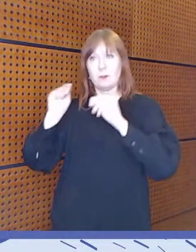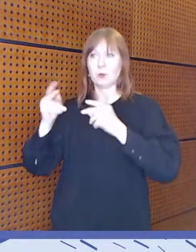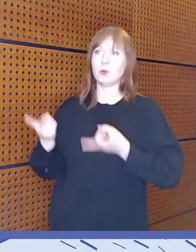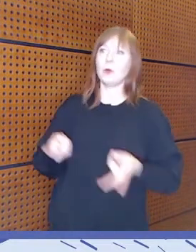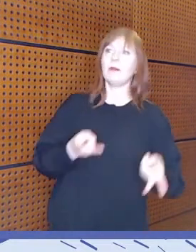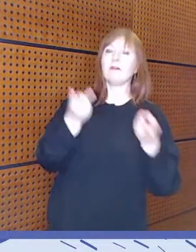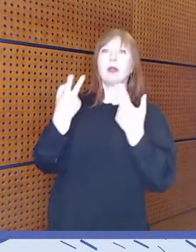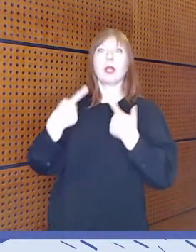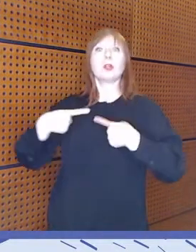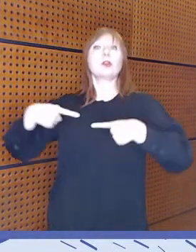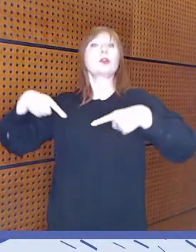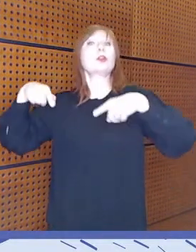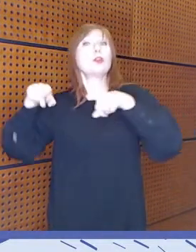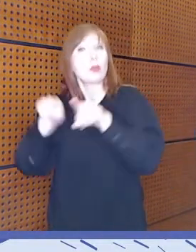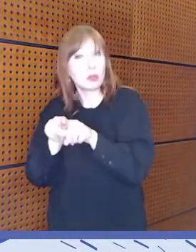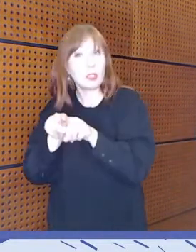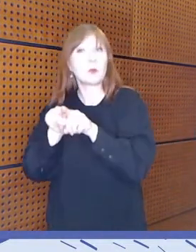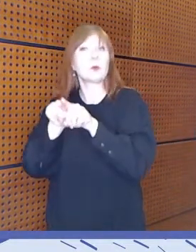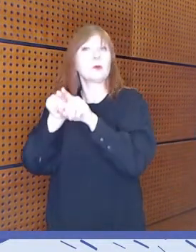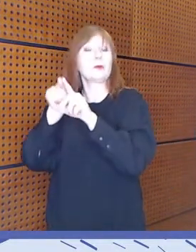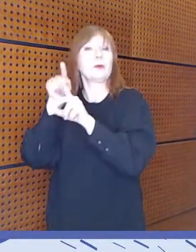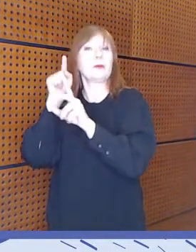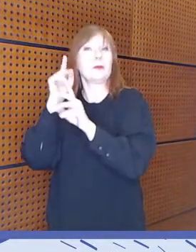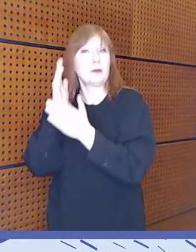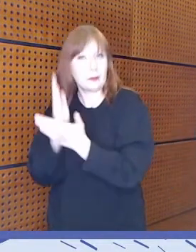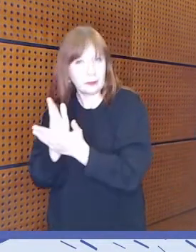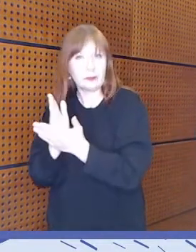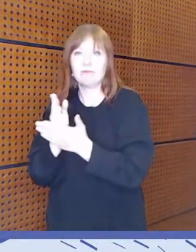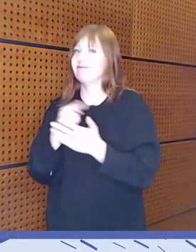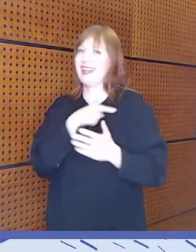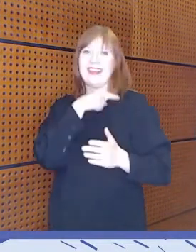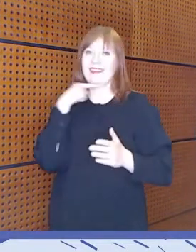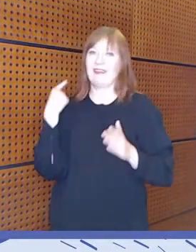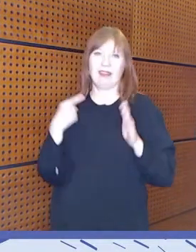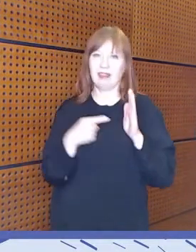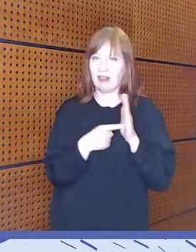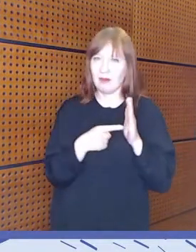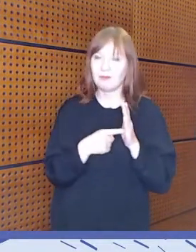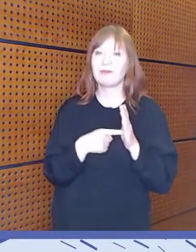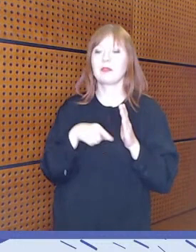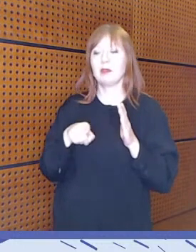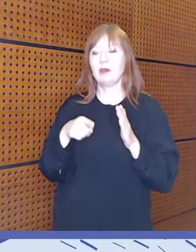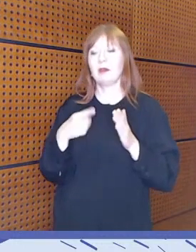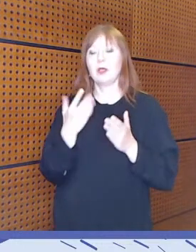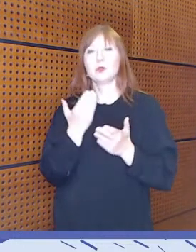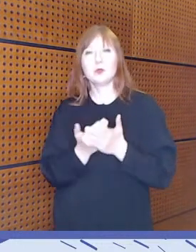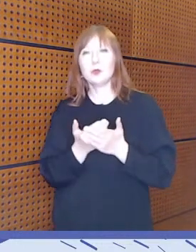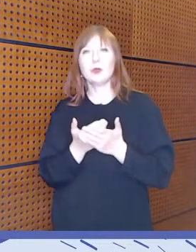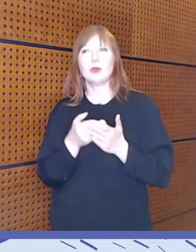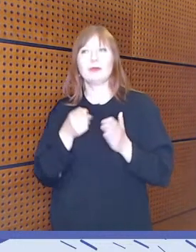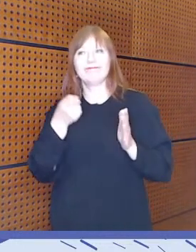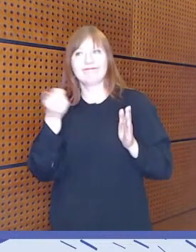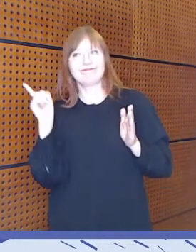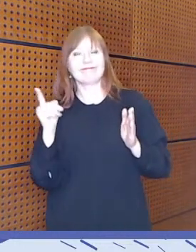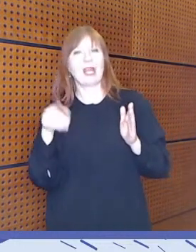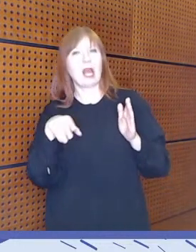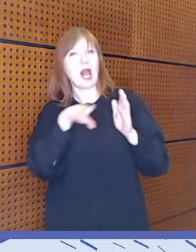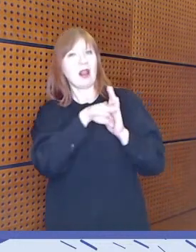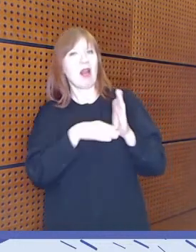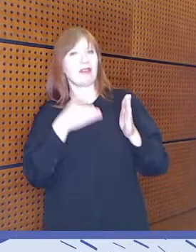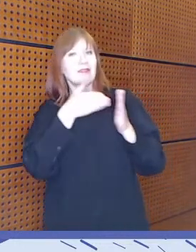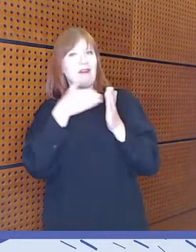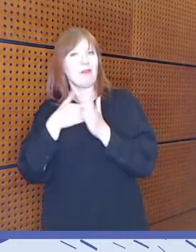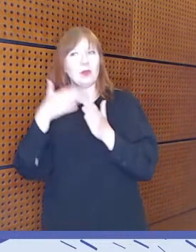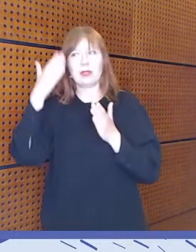toteutuminen olisi varmistettu. Ja siihen liittyy paljon sitä heikkoa tuntemusta lain tavoitteista.